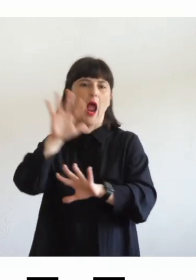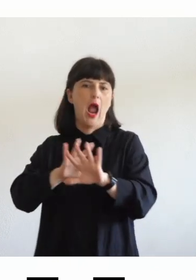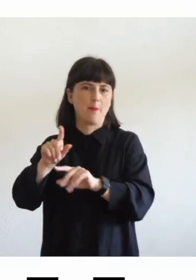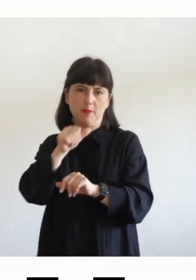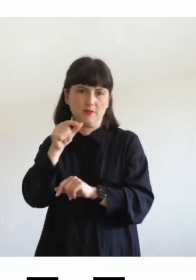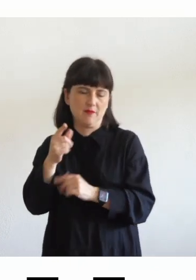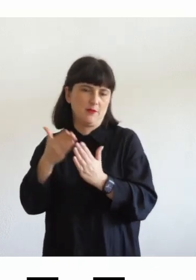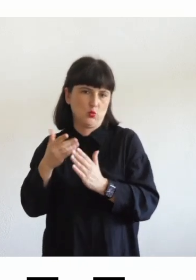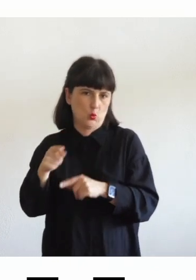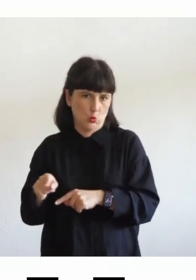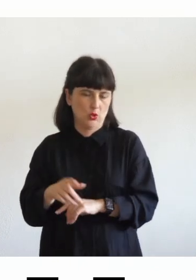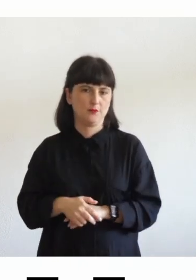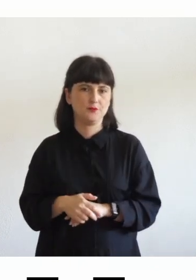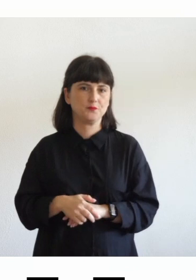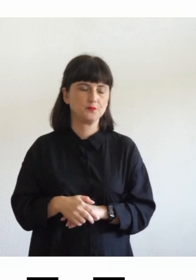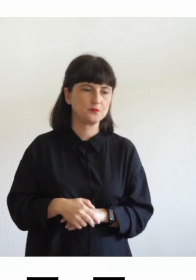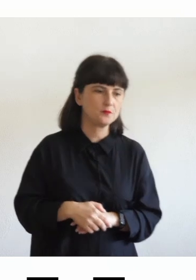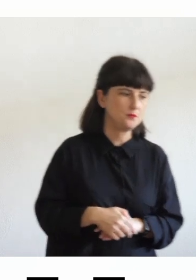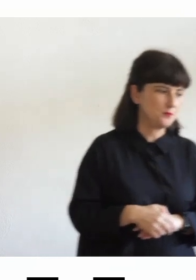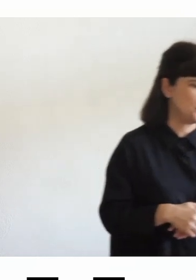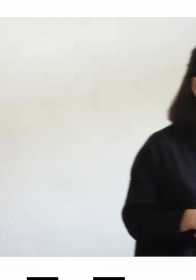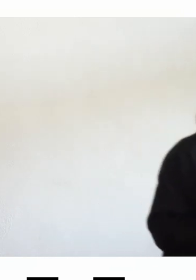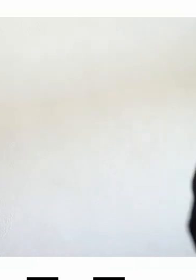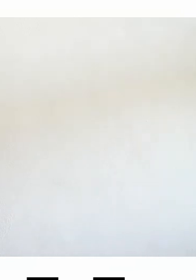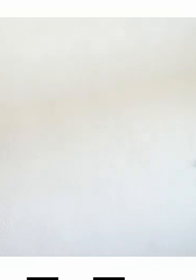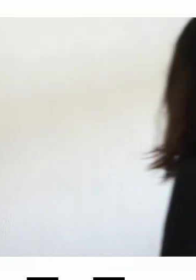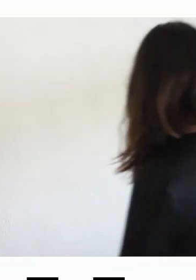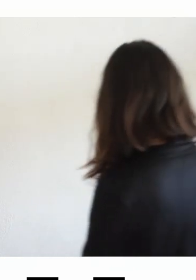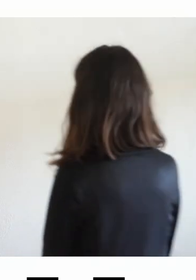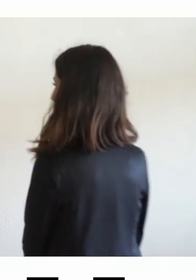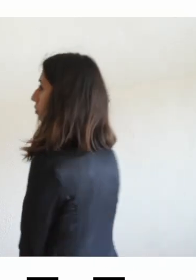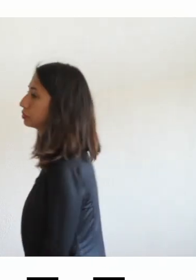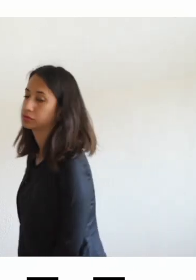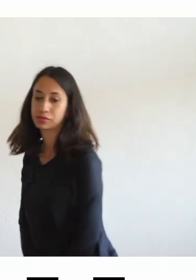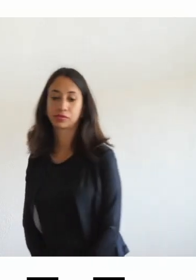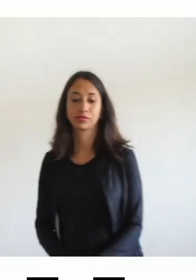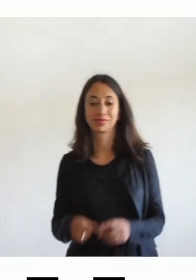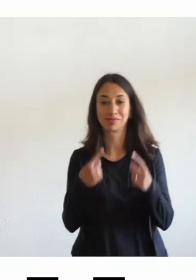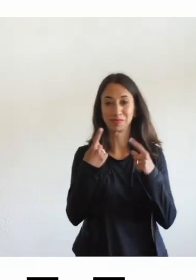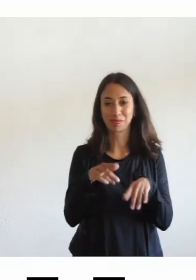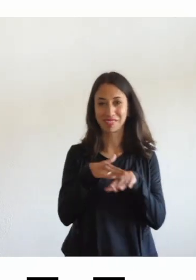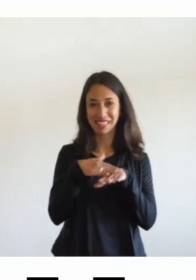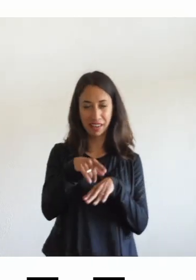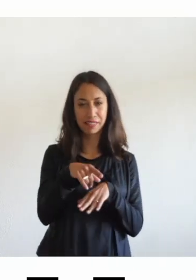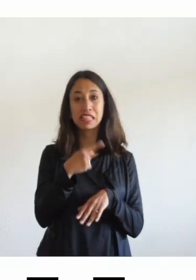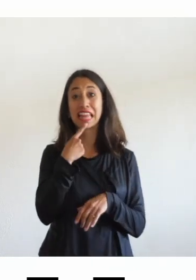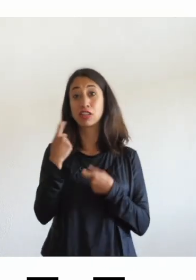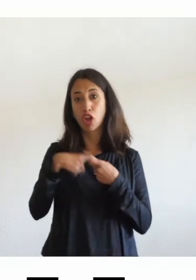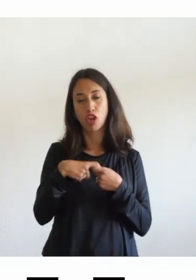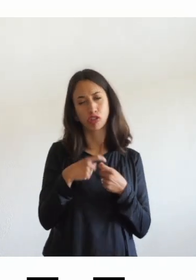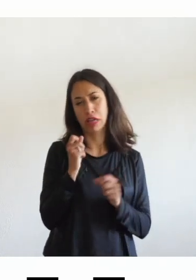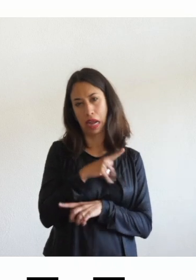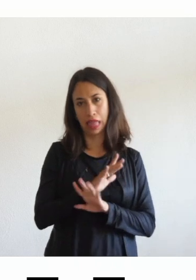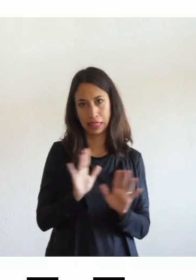quanto questo servizio è riservato chiaramente ai soci è gratuito e